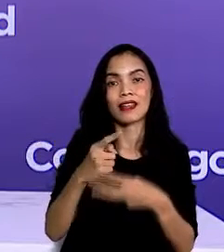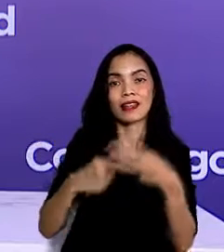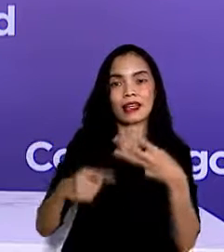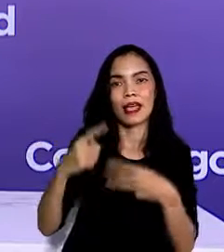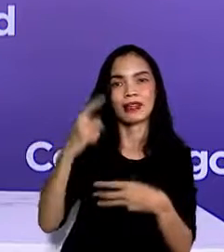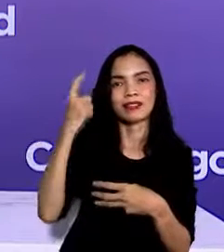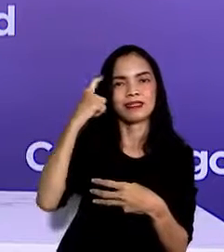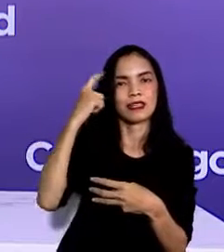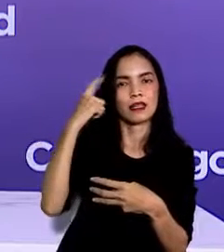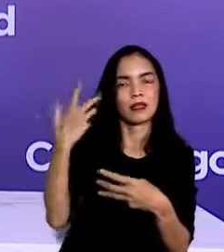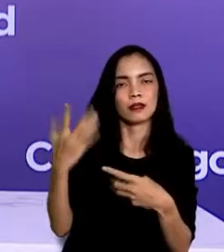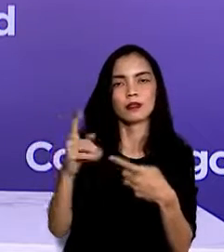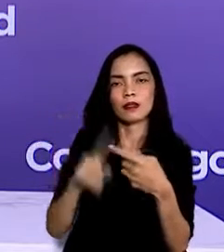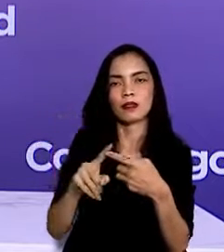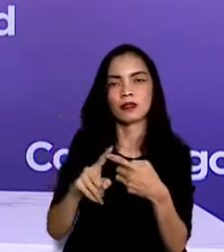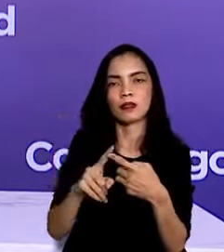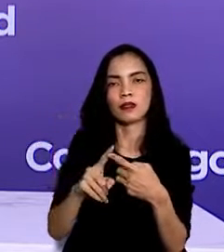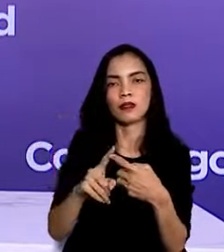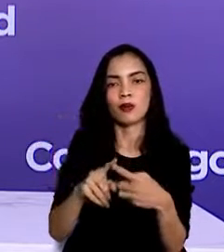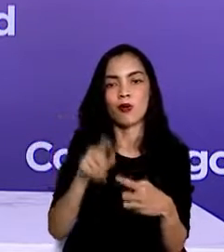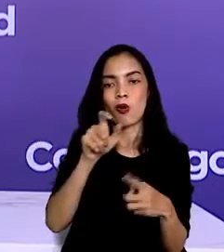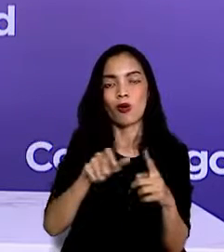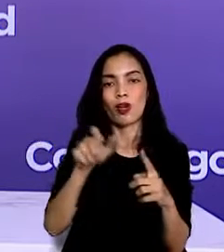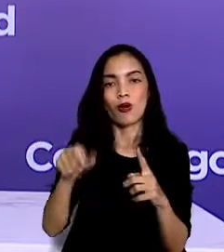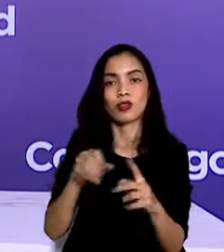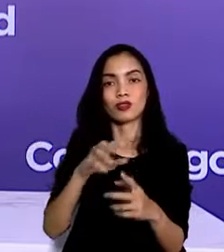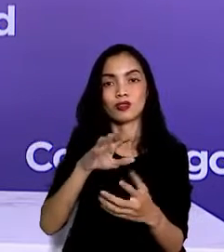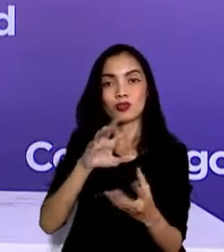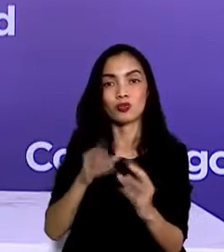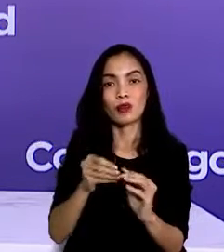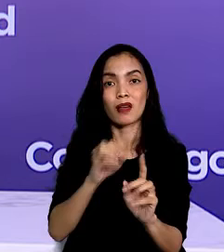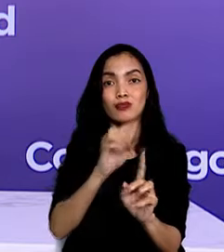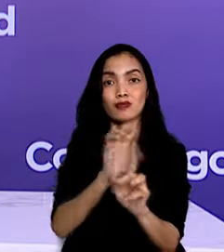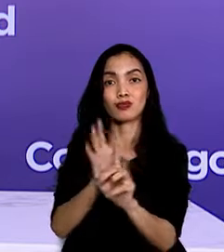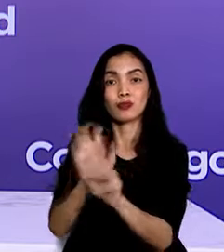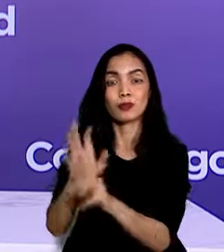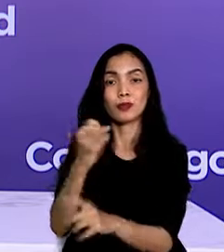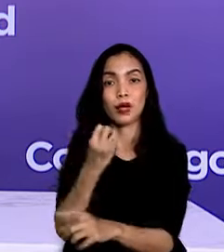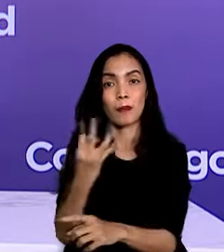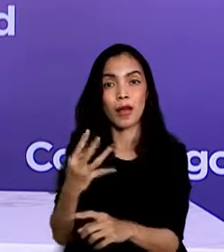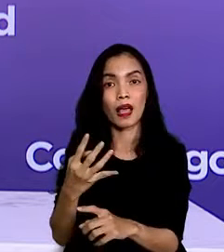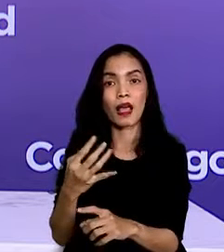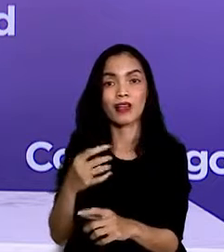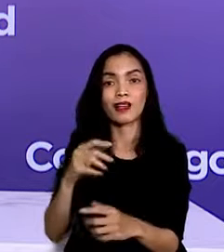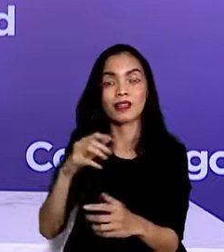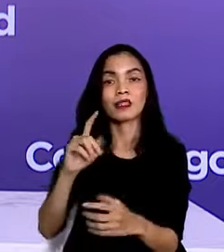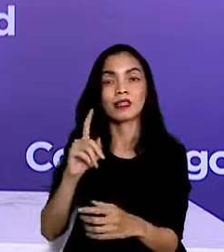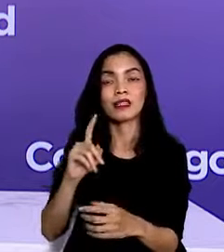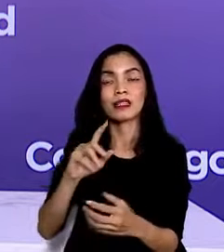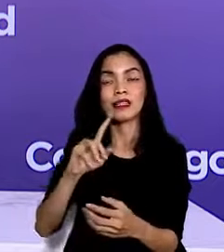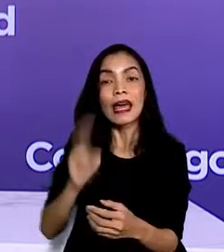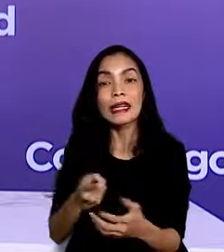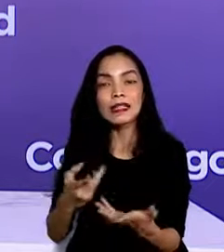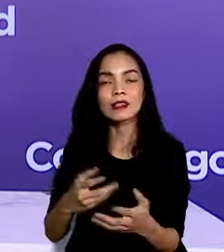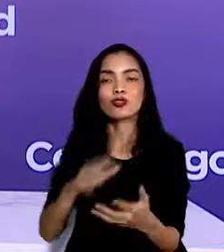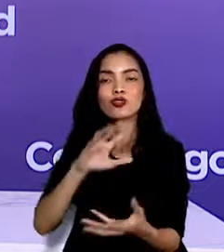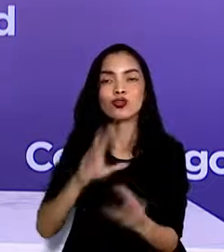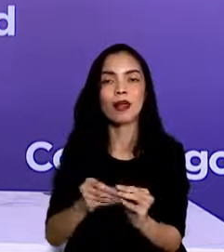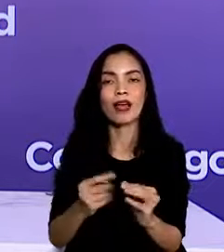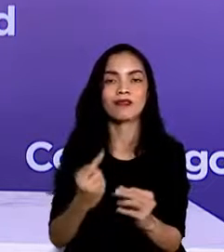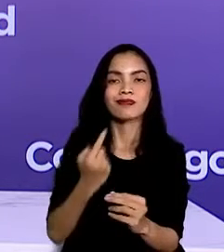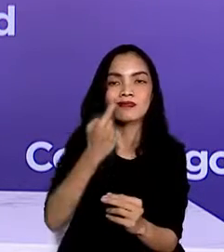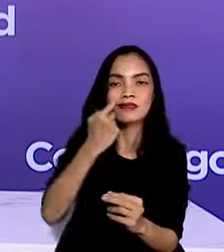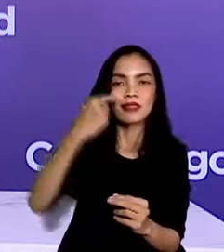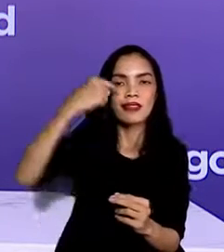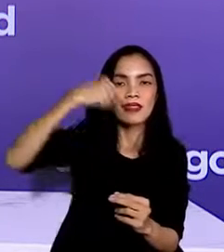dipertimbangkan yaitu besar positivity rate yaitu jumlah hasil positif dari total testing yang dilakukan kemudian